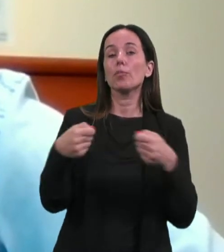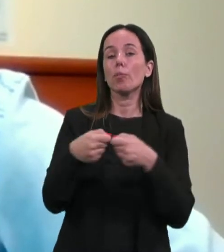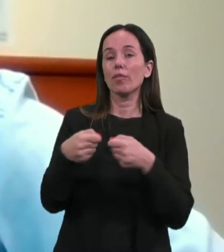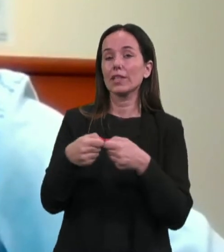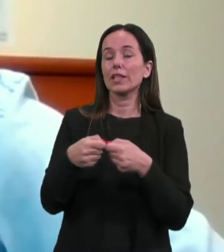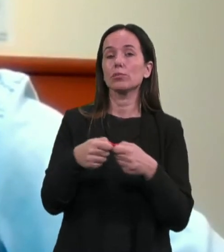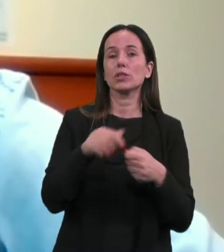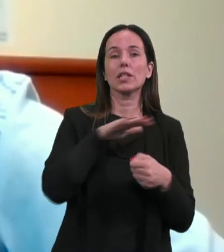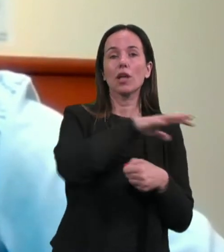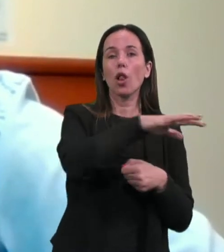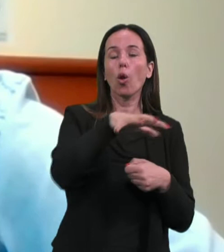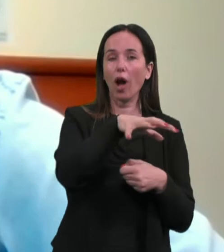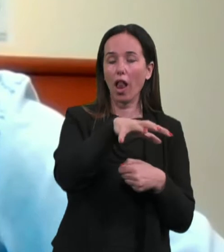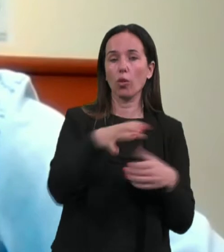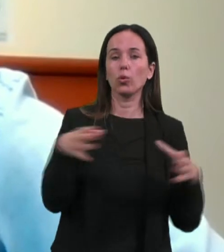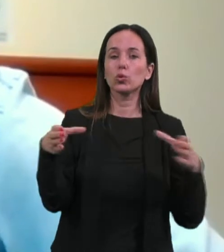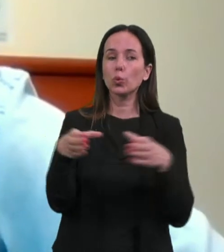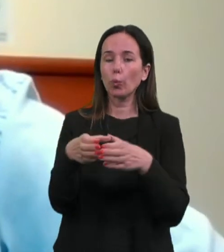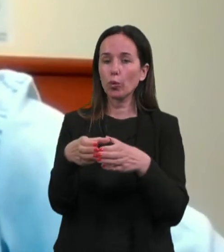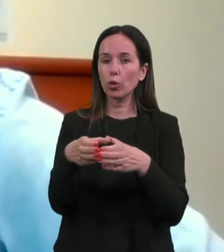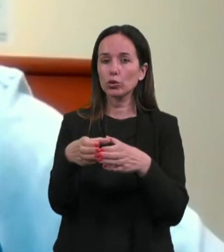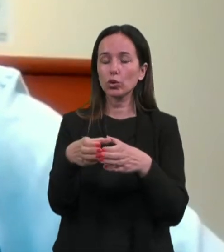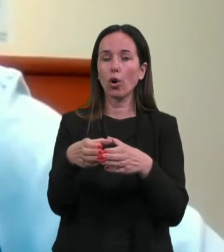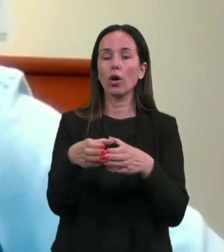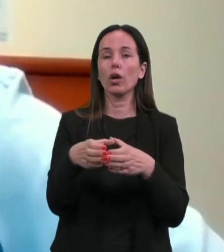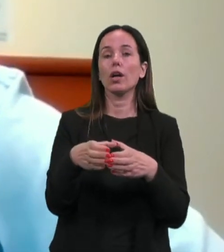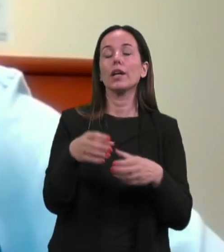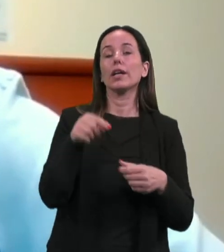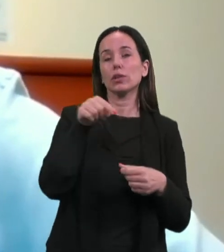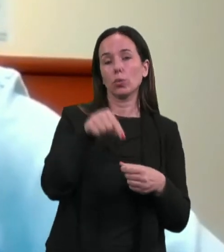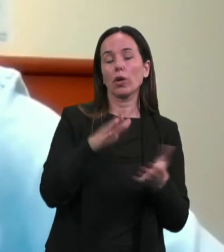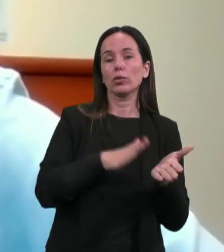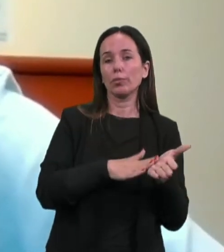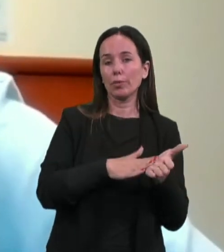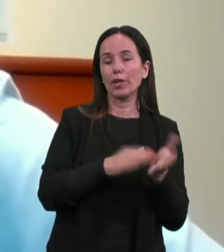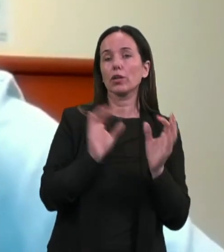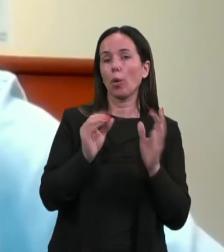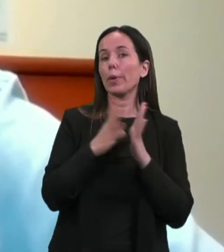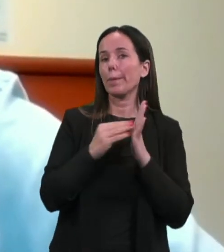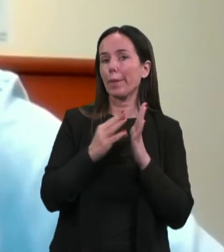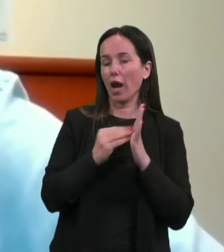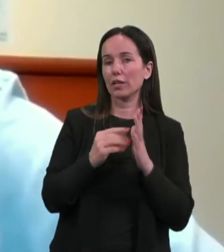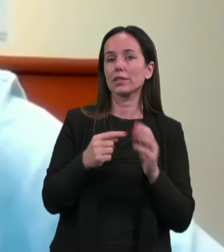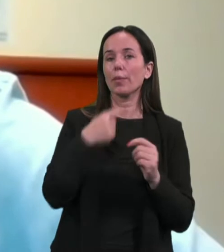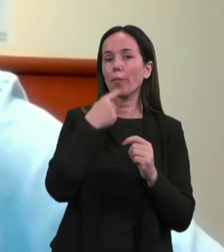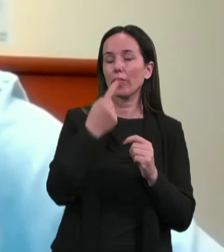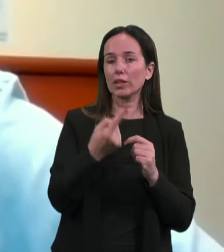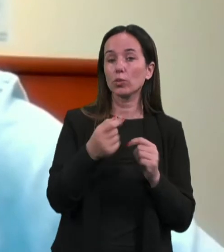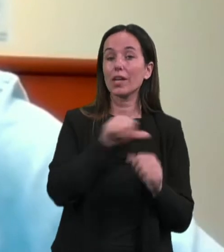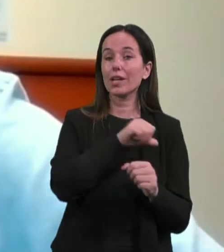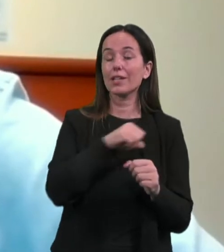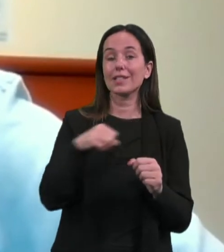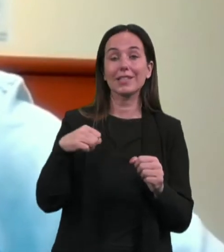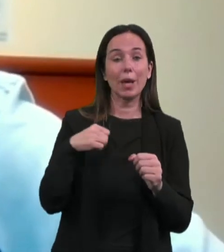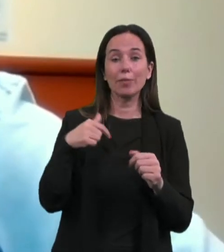z lokalno skupnostjo, tukaj le bi kot primer dobre prakse navedil, da sami